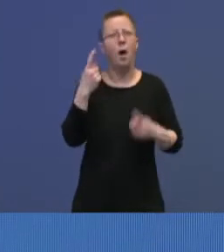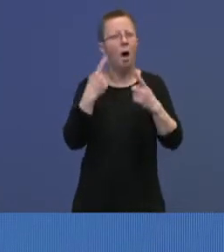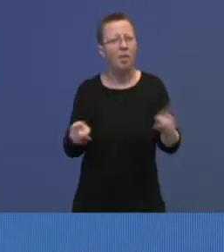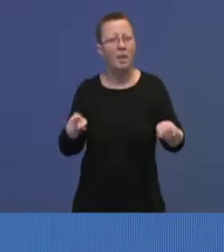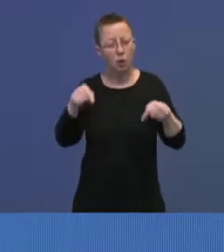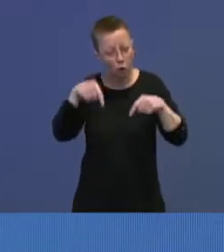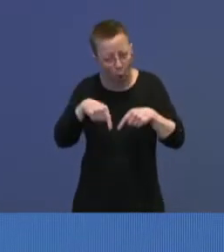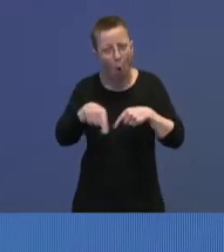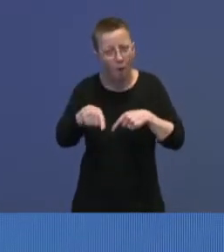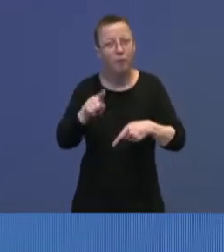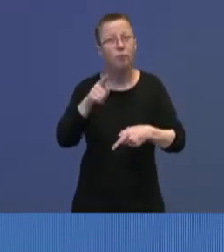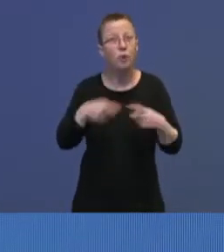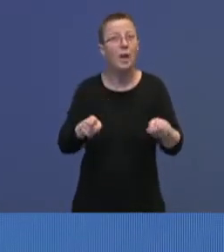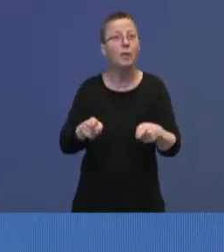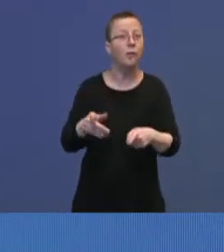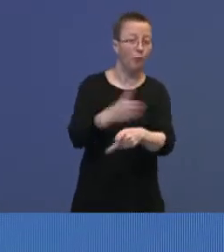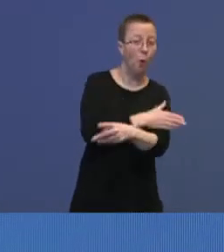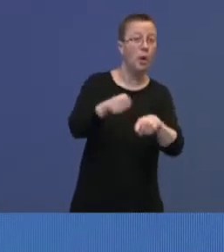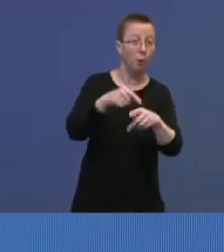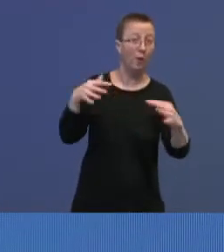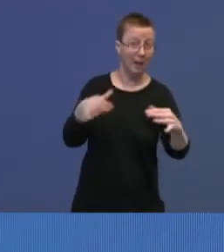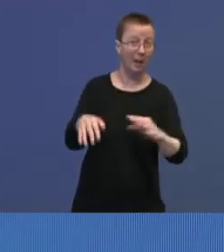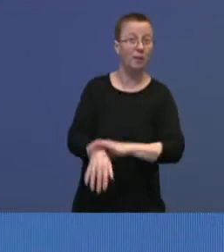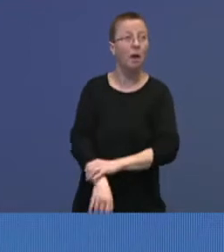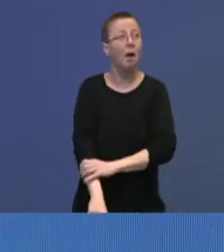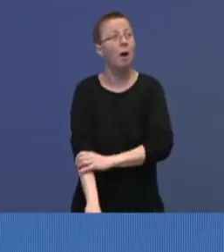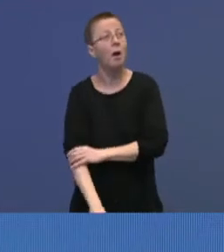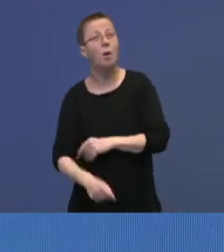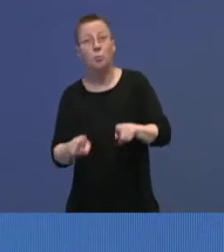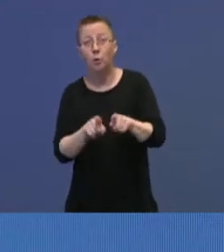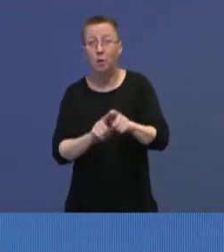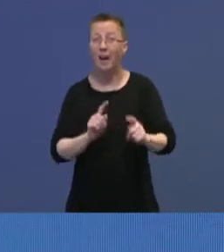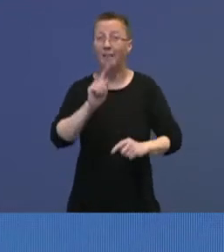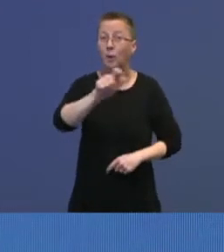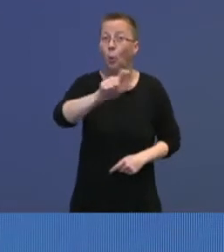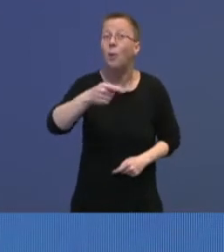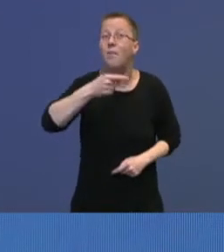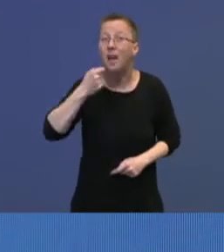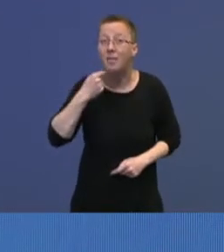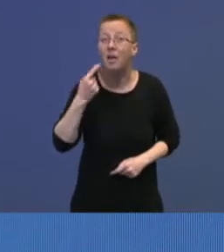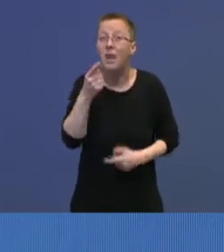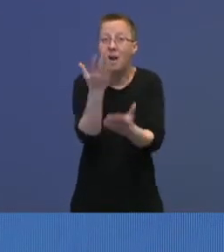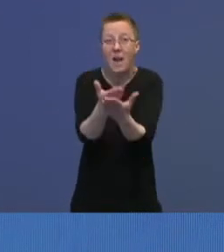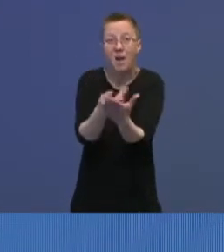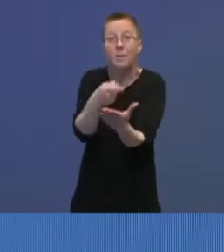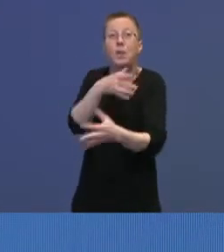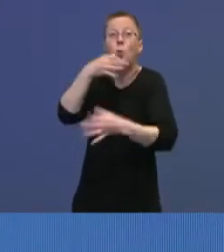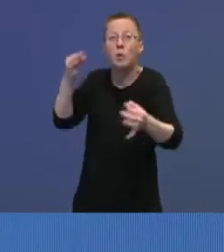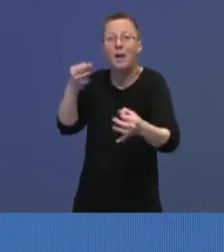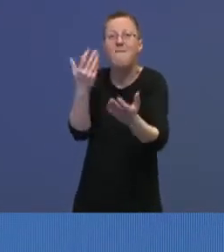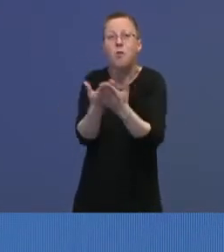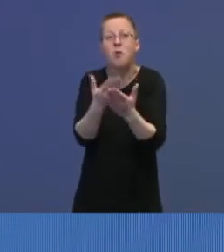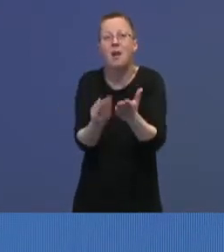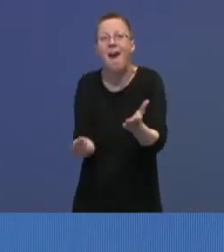nå enn det gjorde før krigen kom. Vi vil derfor neste fredag fremme for Stortinget et forslag om